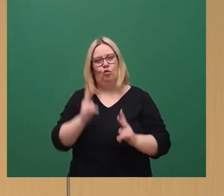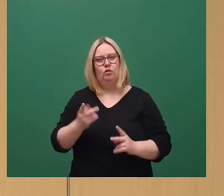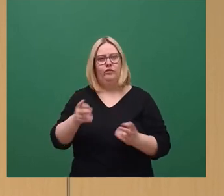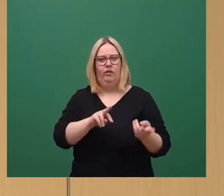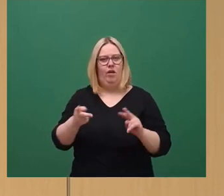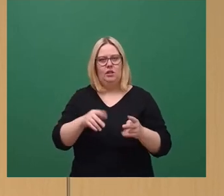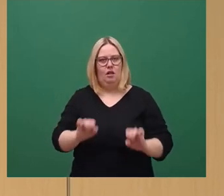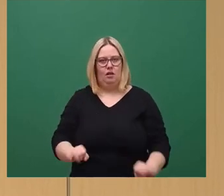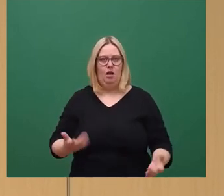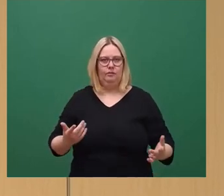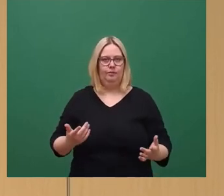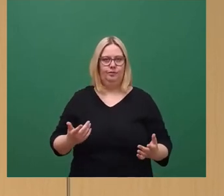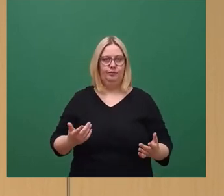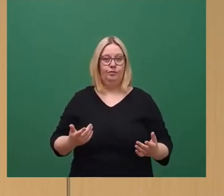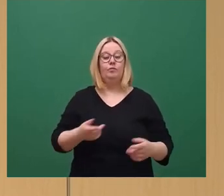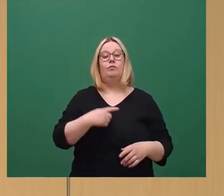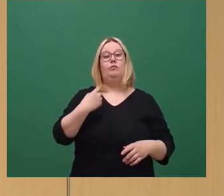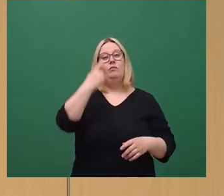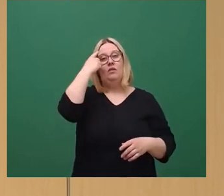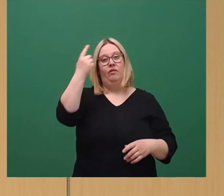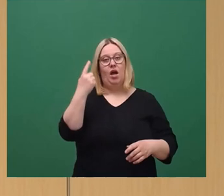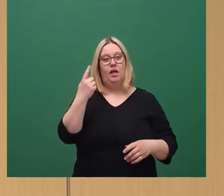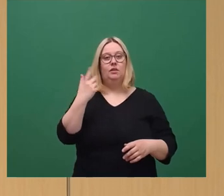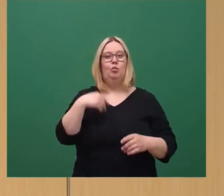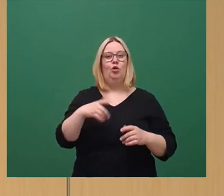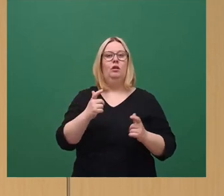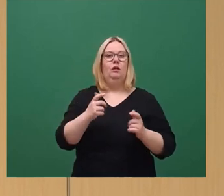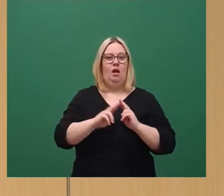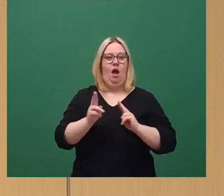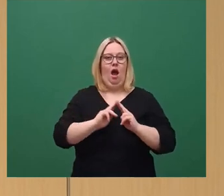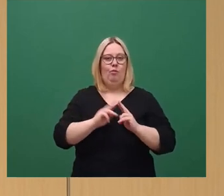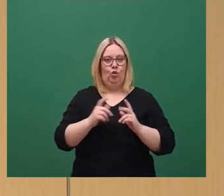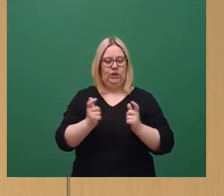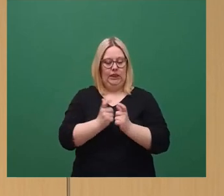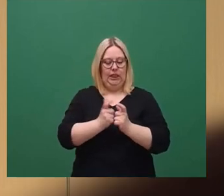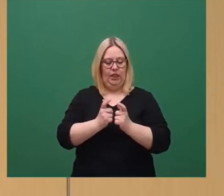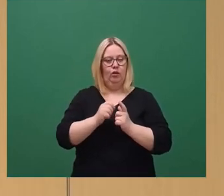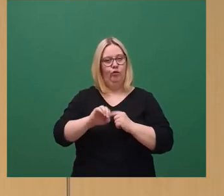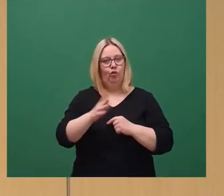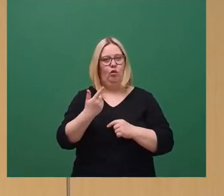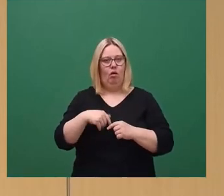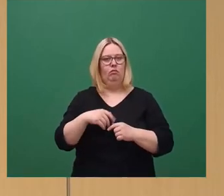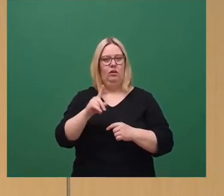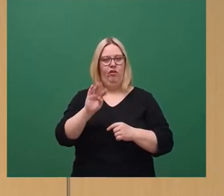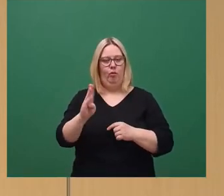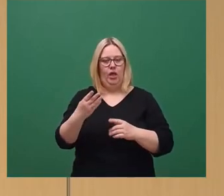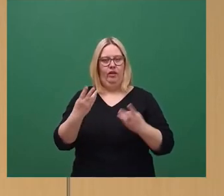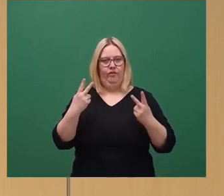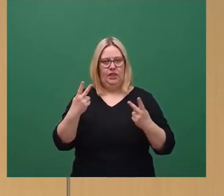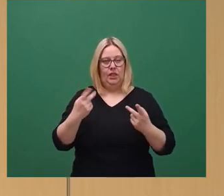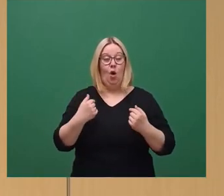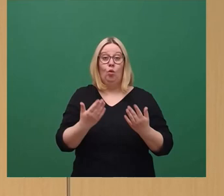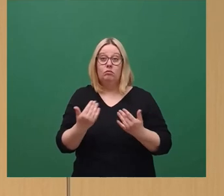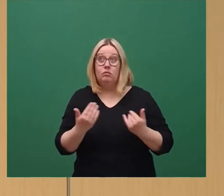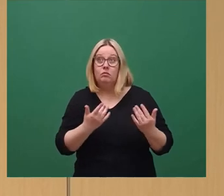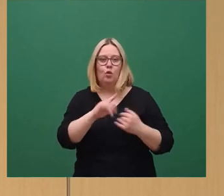Wir wissen, dass die Einnahmen aus den Abo-Tickets die wirtschaftliche Basis der DVB darstellen. Anreize zu schaffen, Kunden